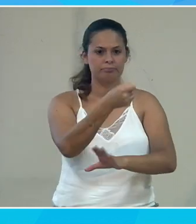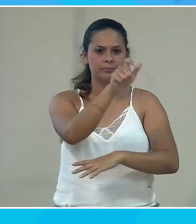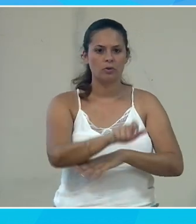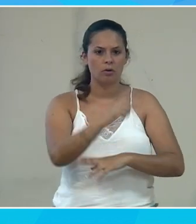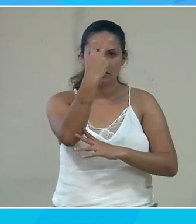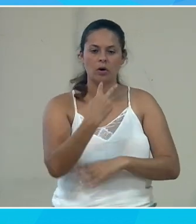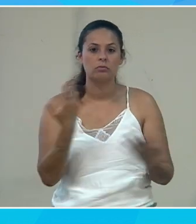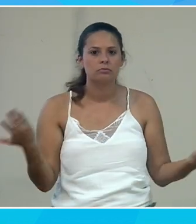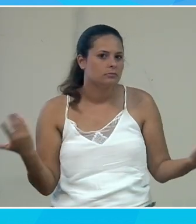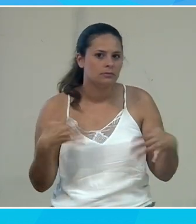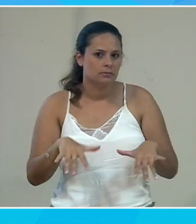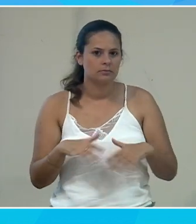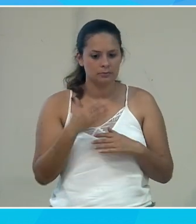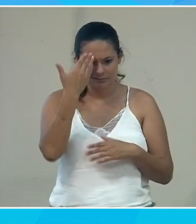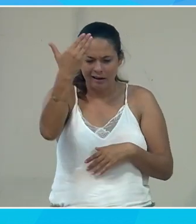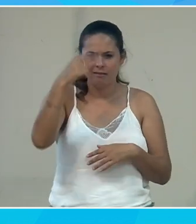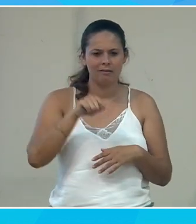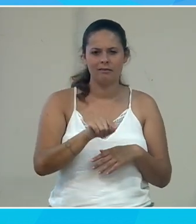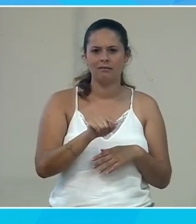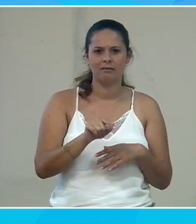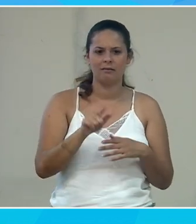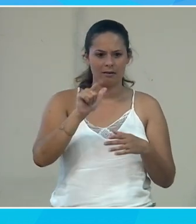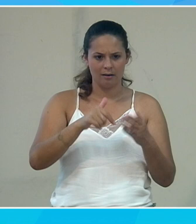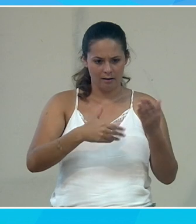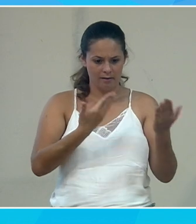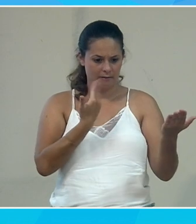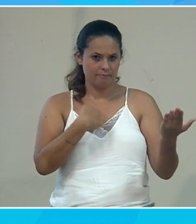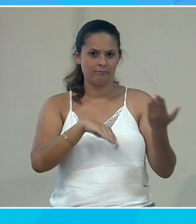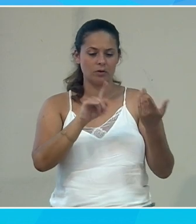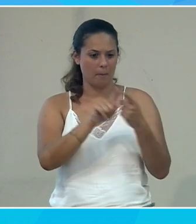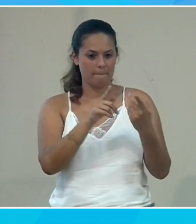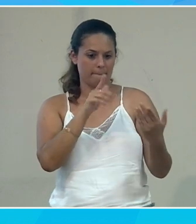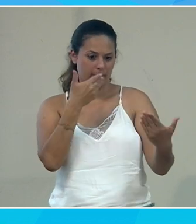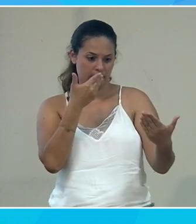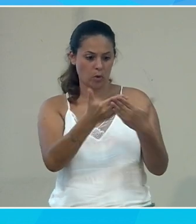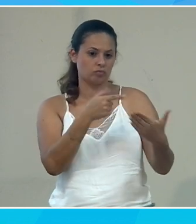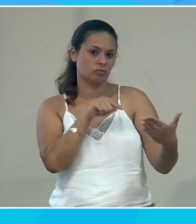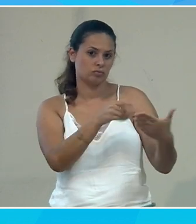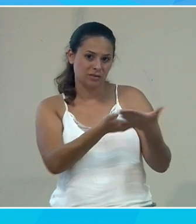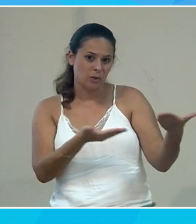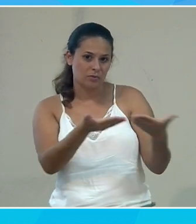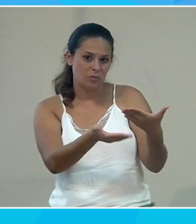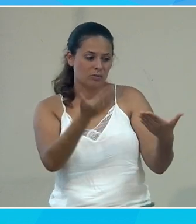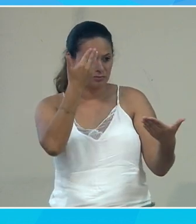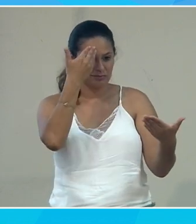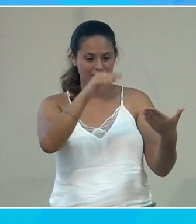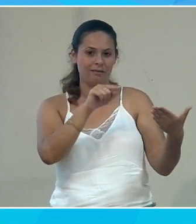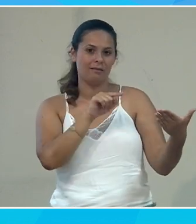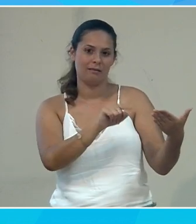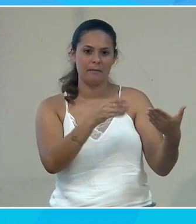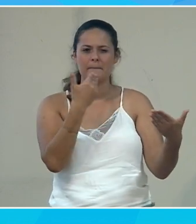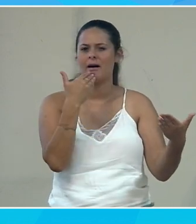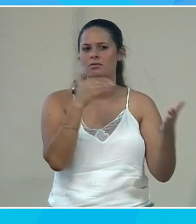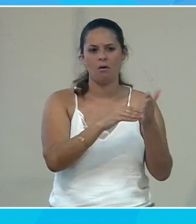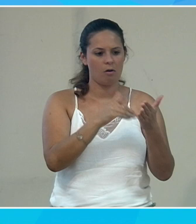-voyant parce que je sais que dans tous les cas, lui va être confronté au système, va être confronté à la difficulté et donc quelque part, ça va être le